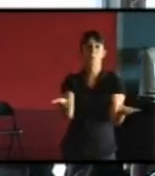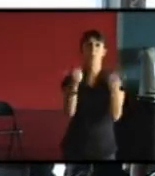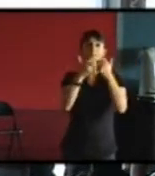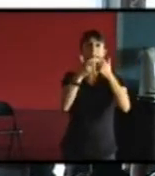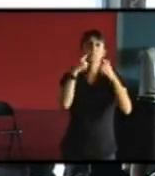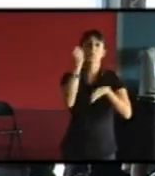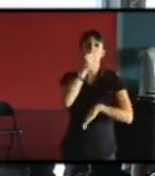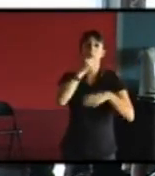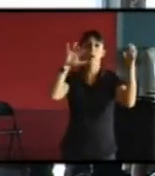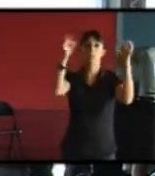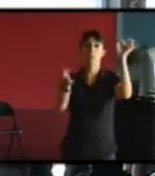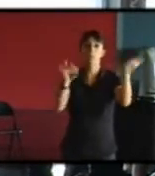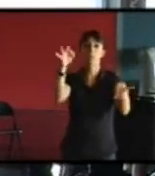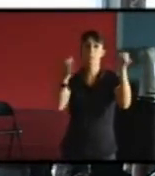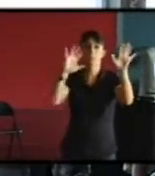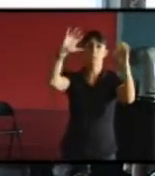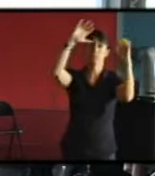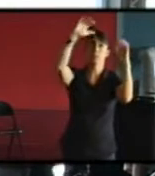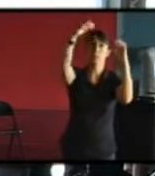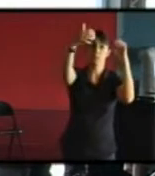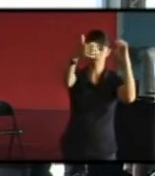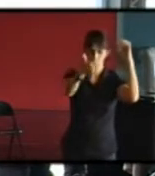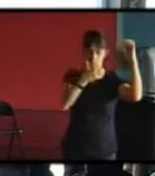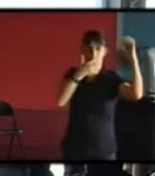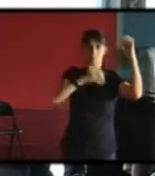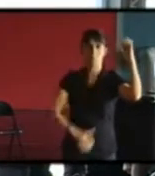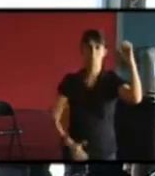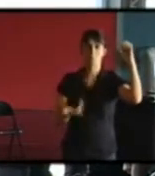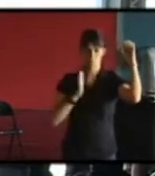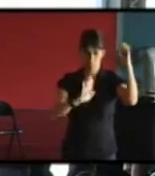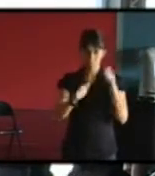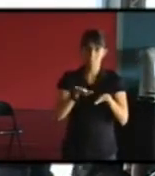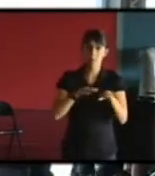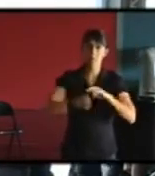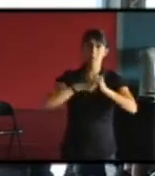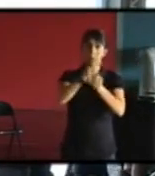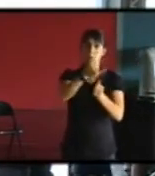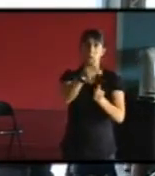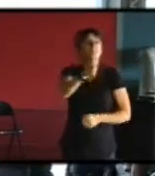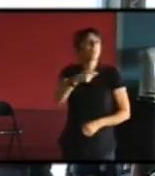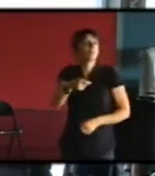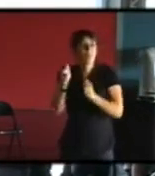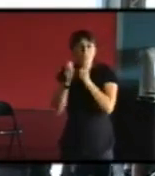peu plus de chaleur donc c'est des choses qui sont tout à fait possibles et non on va pas tous finir dans des châteaux forts